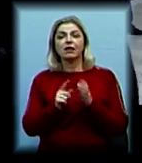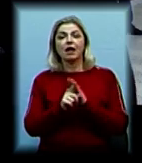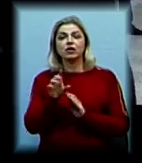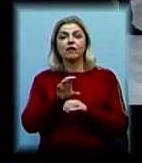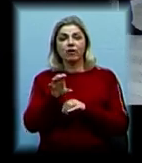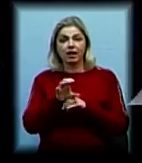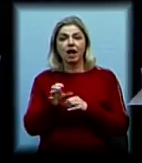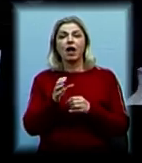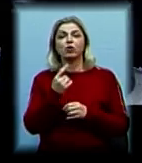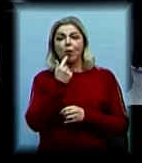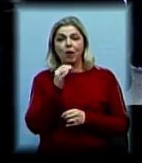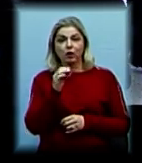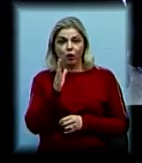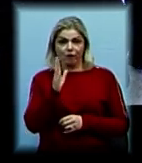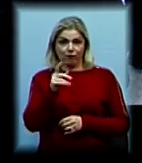в'явлені томатів України.